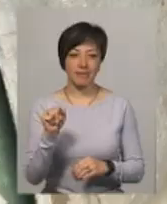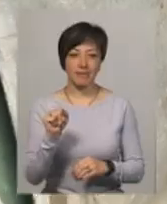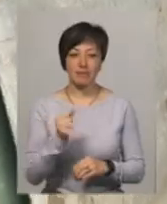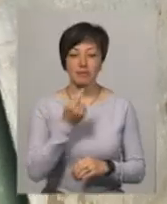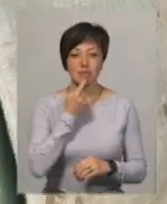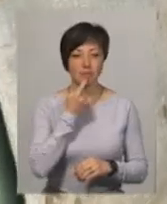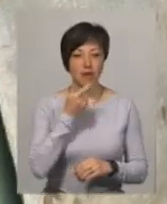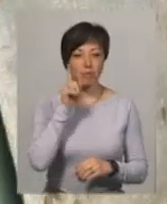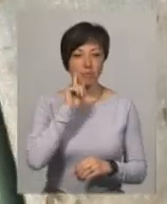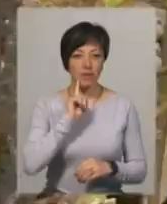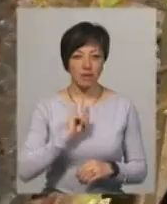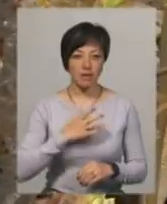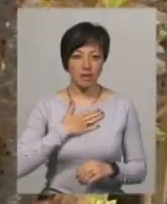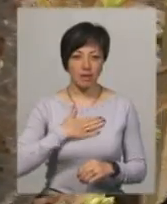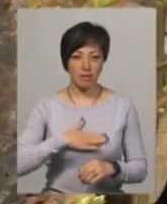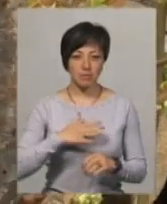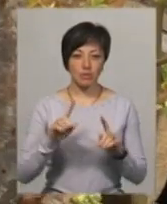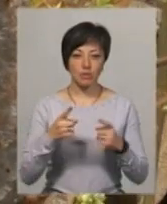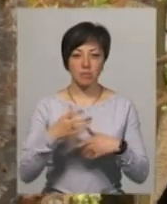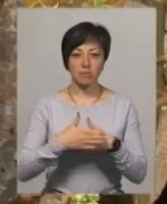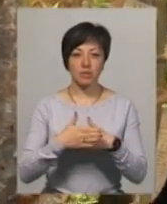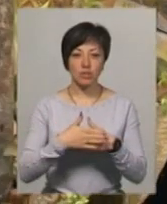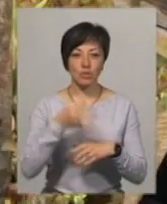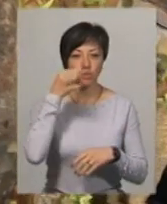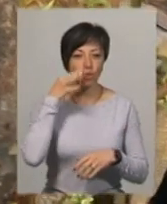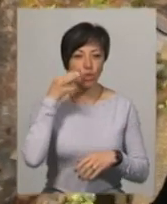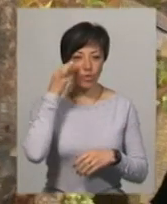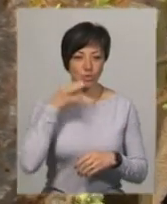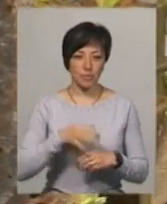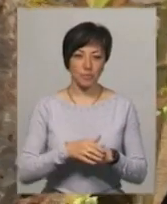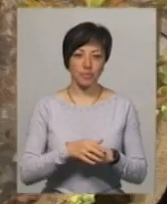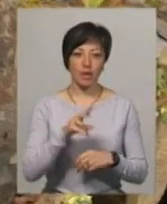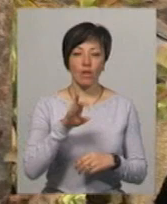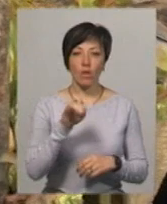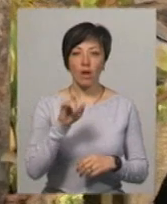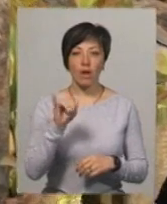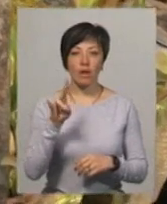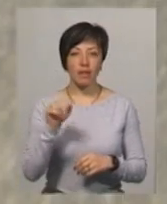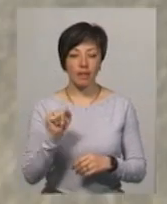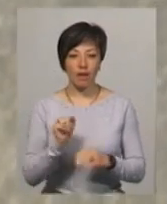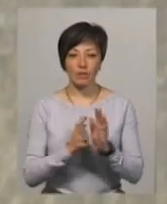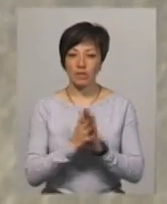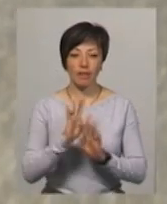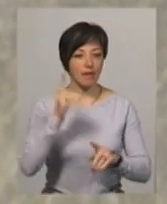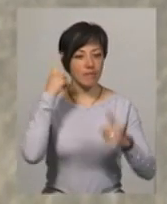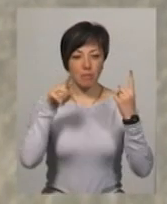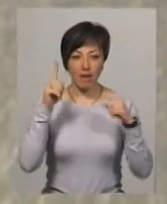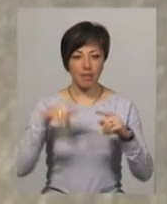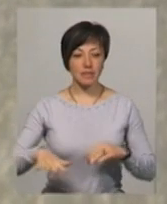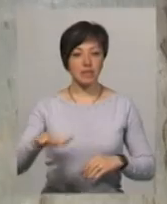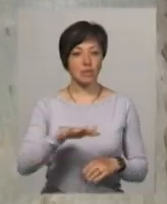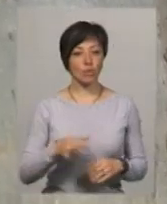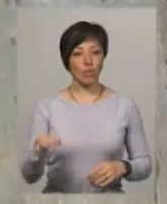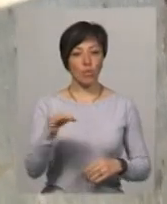приємна, дуже смачна, ближче до солодкої. Лохина, каже Віталій Демянишин, рослина невибаглива, та на території